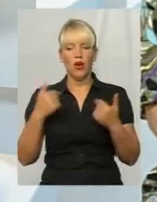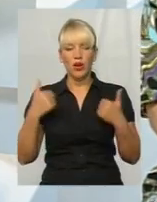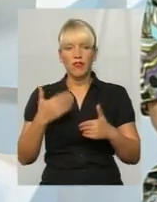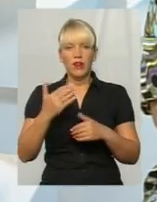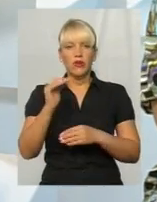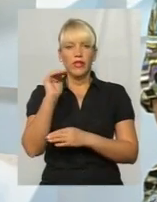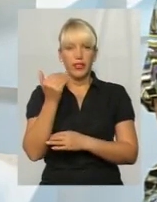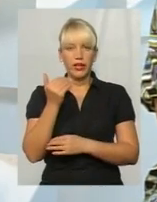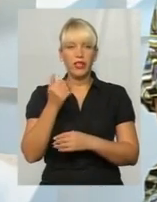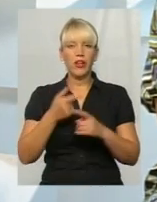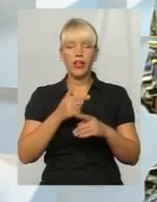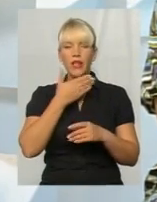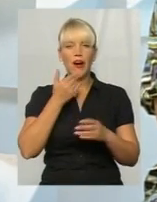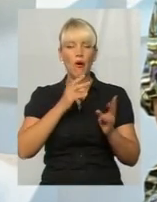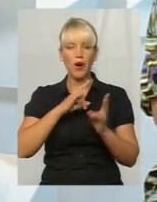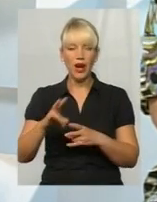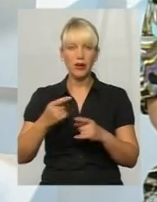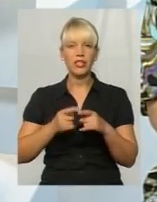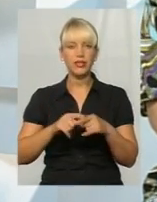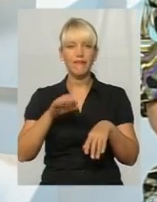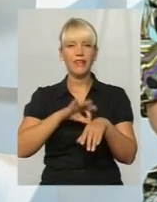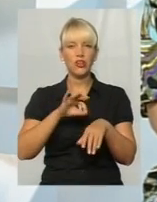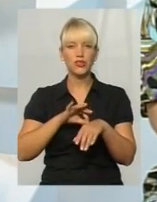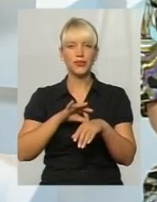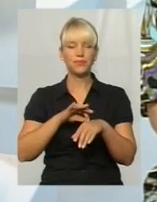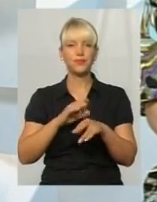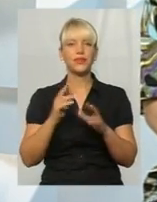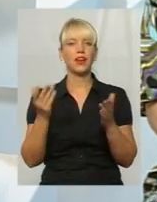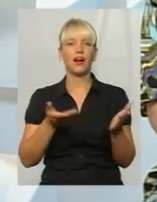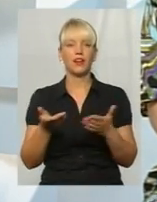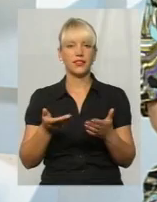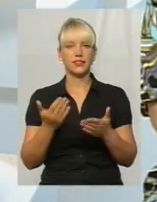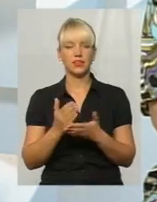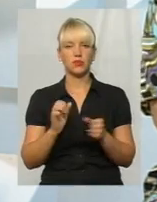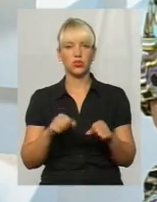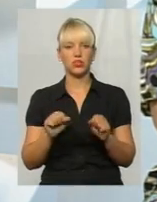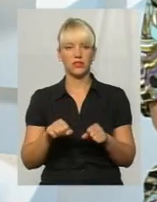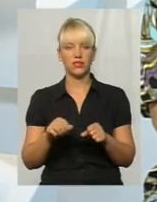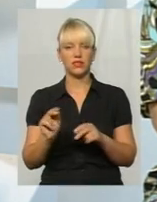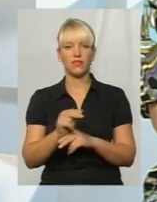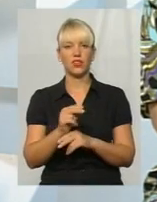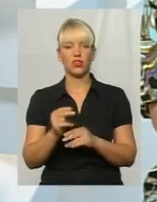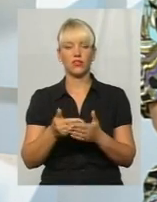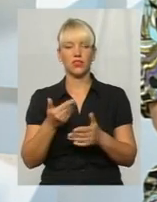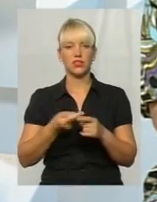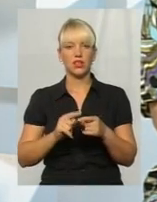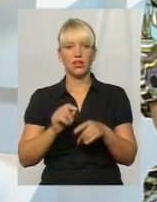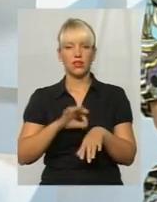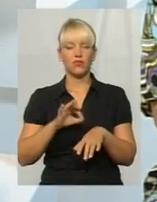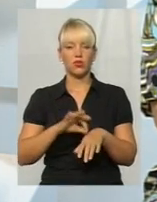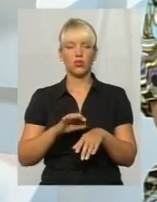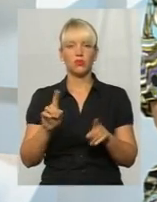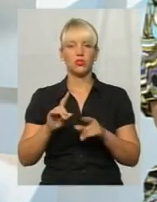близьких не уражений цим вірусом? Яка є можливість вилікуватися від цієї хвороби?